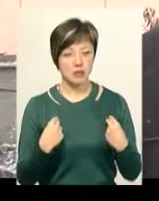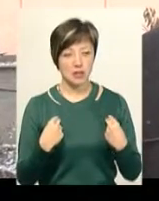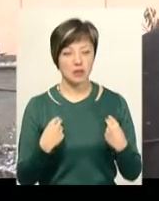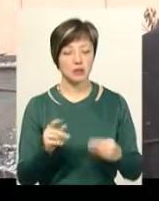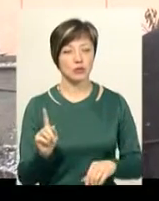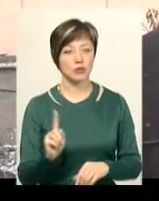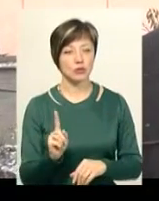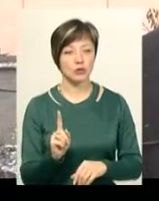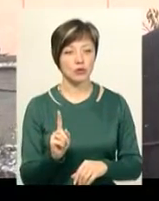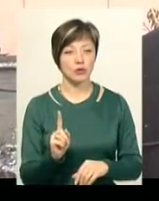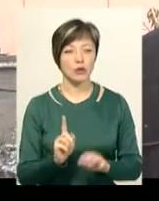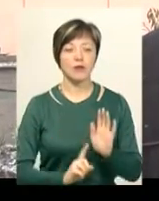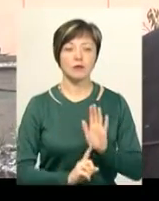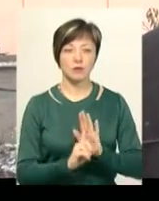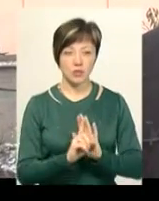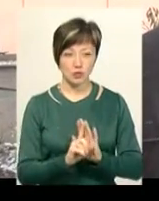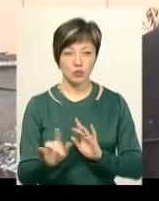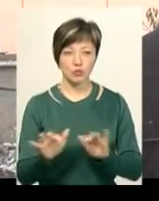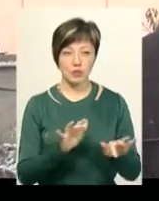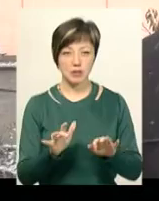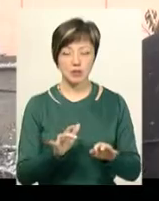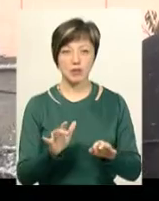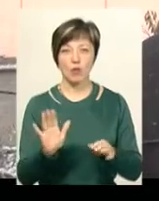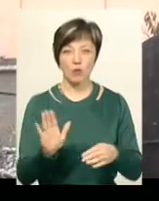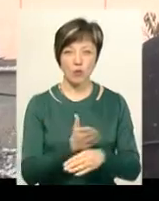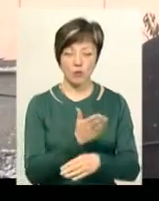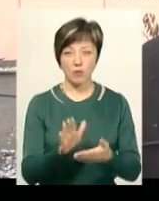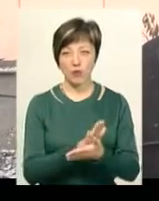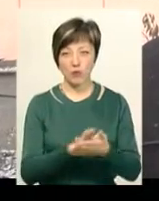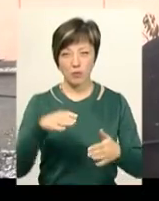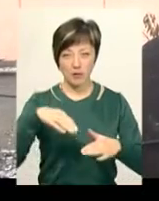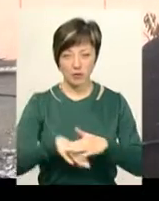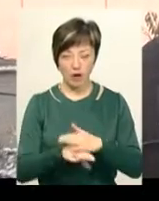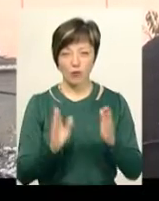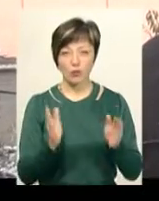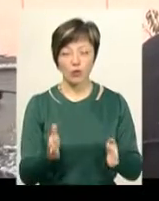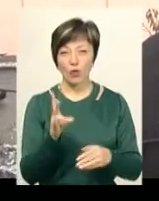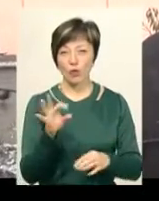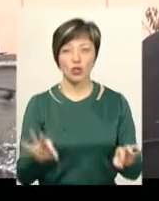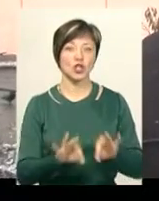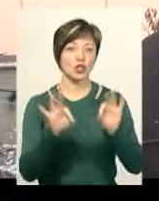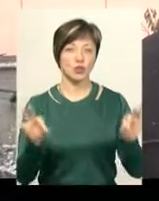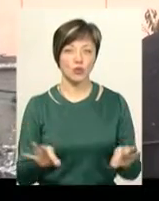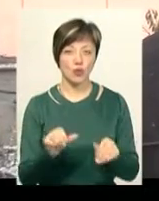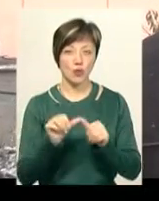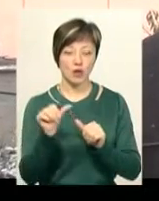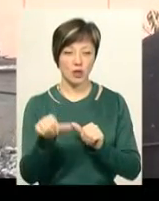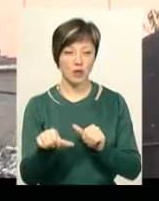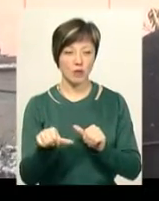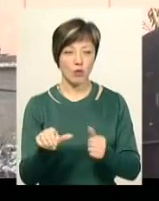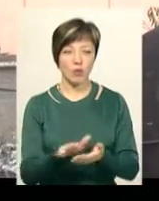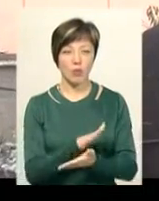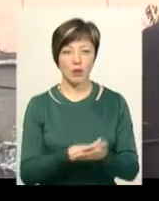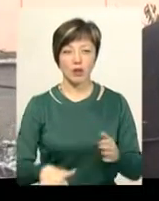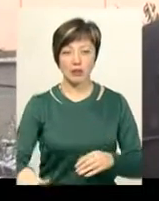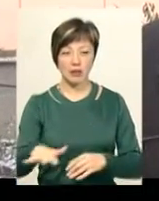візьмуться за цей дім, що уберуть в підвалах. Нічого, крім уборки,